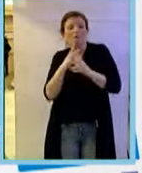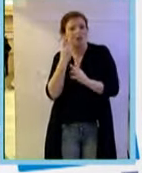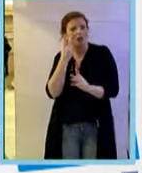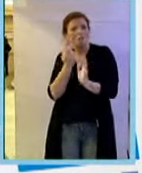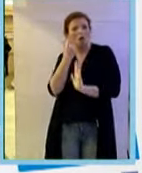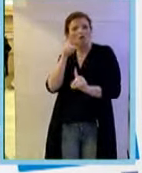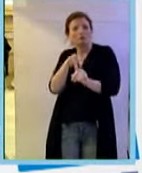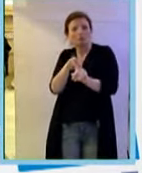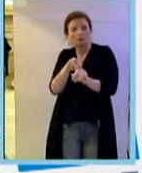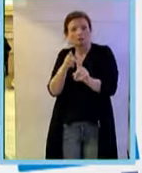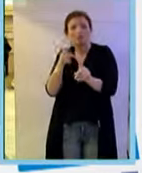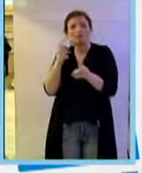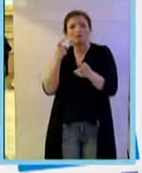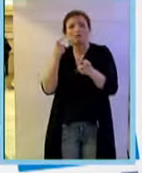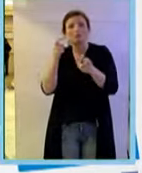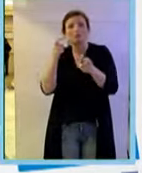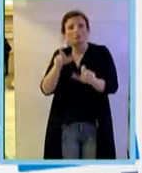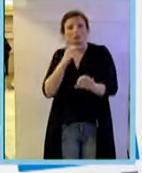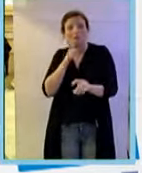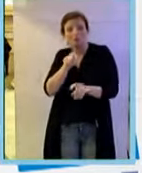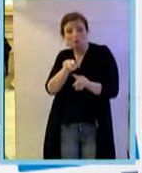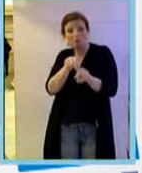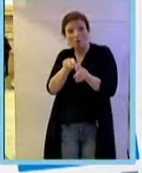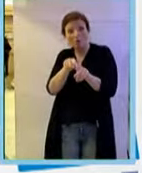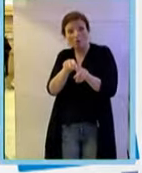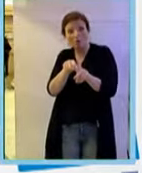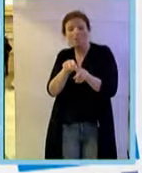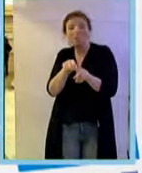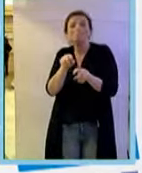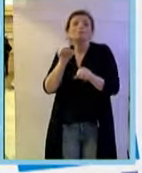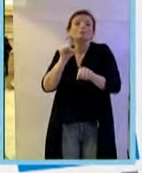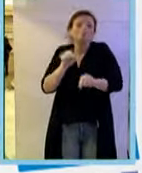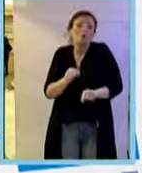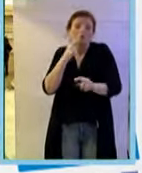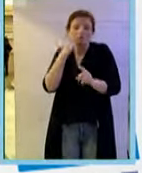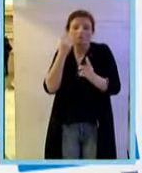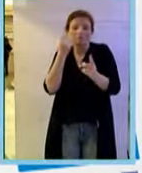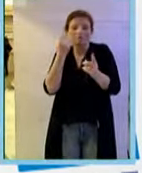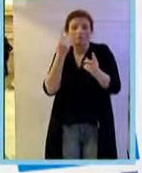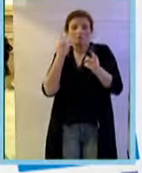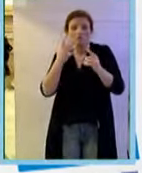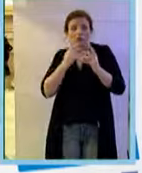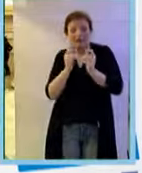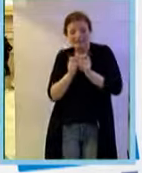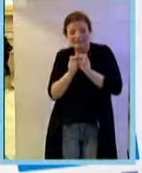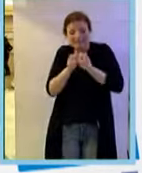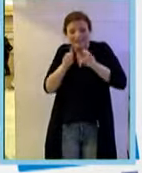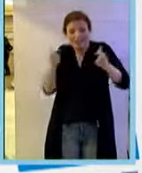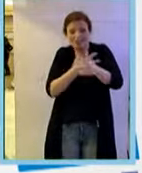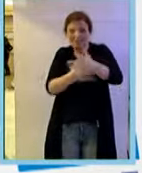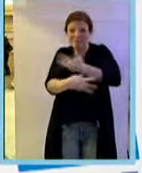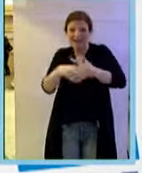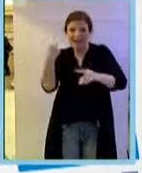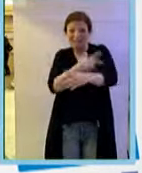importante, dicevano, quindi che il tumore probabilmente elabora una crescita dei vasi